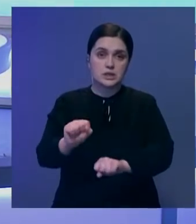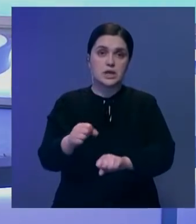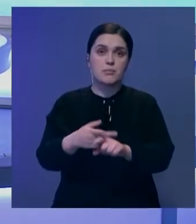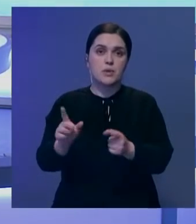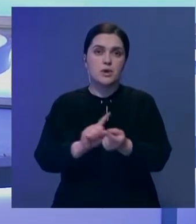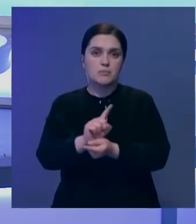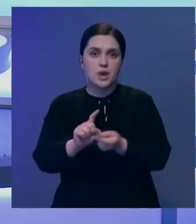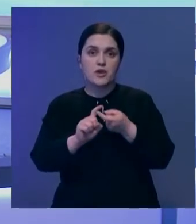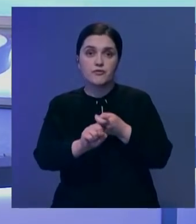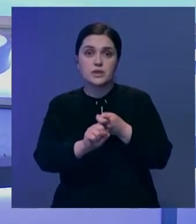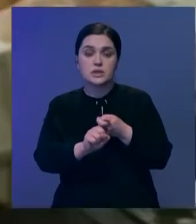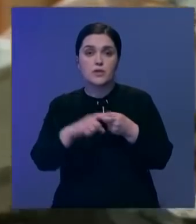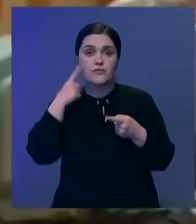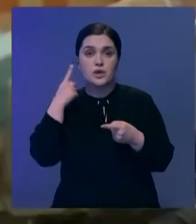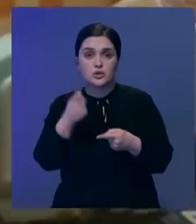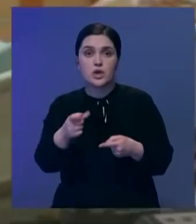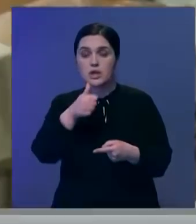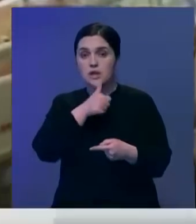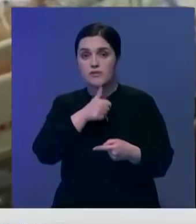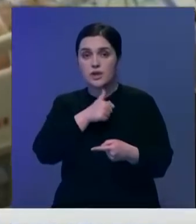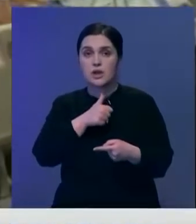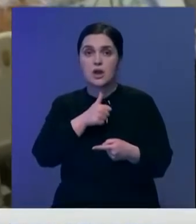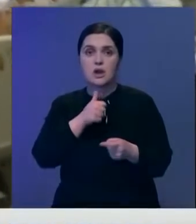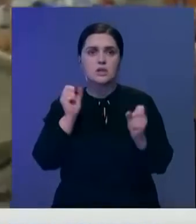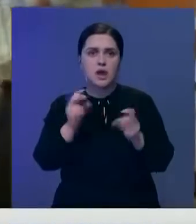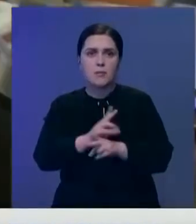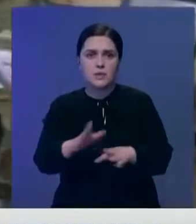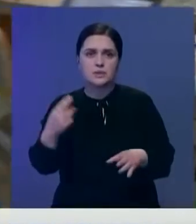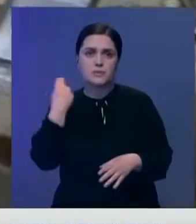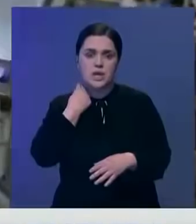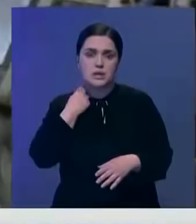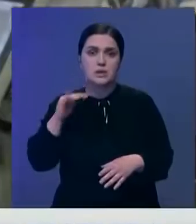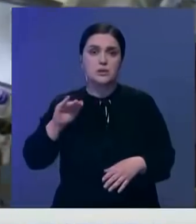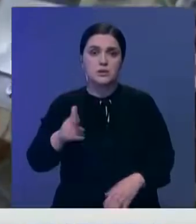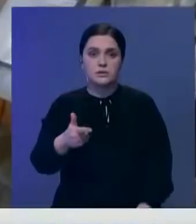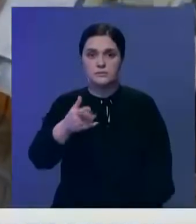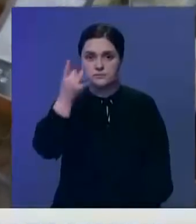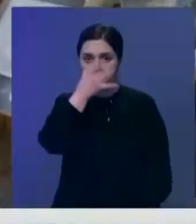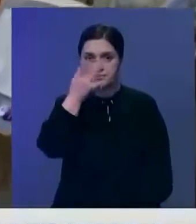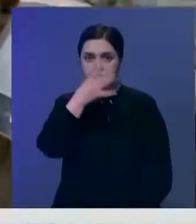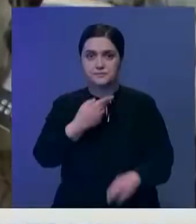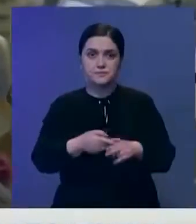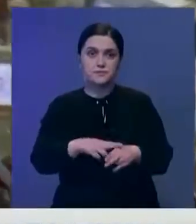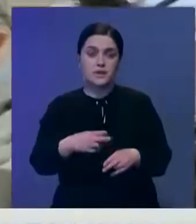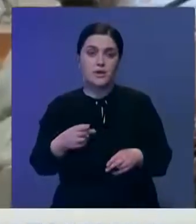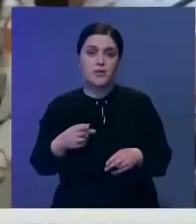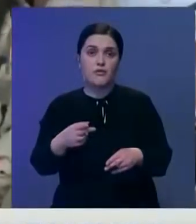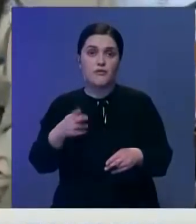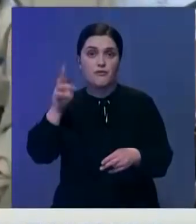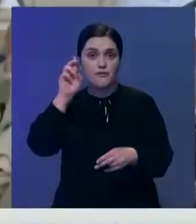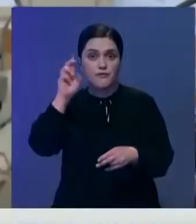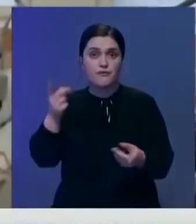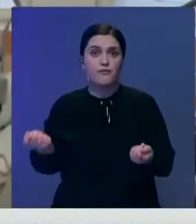мутировавшей инфекции. Они утверждают, что этот вариант вируса не опаснее британского и южноафриканского. И тем временем